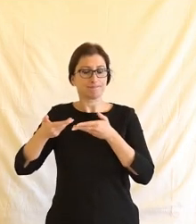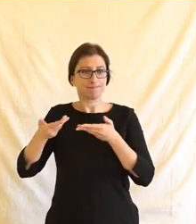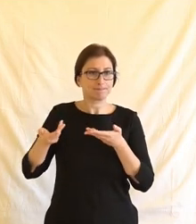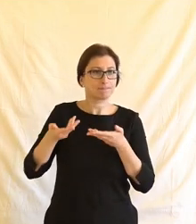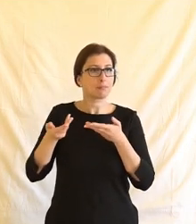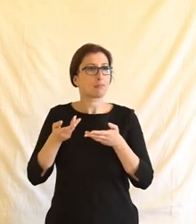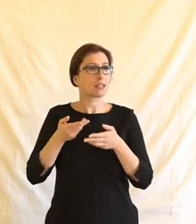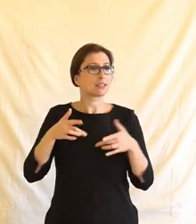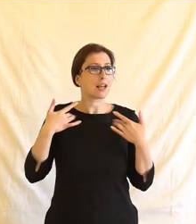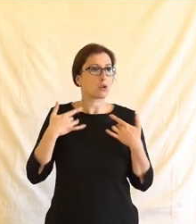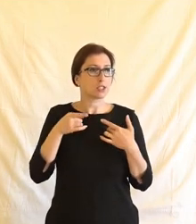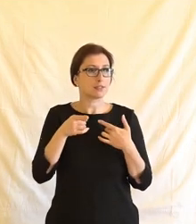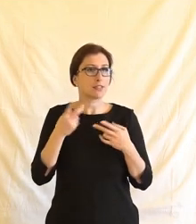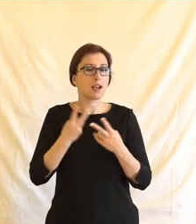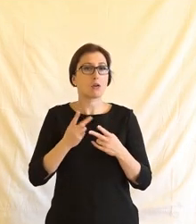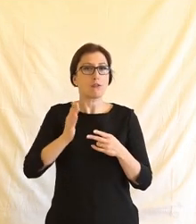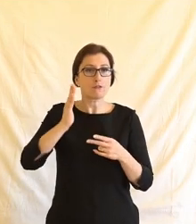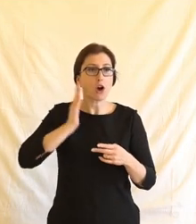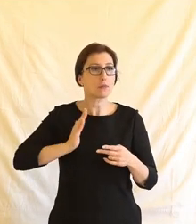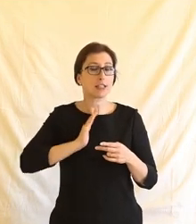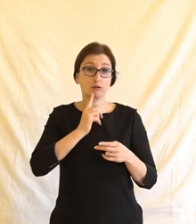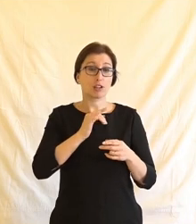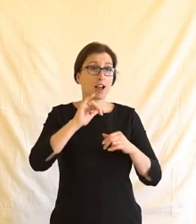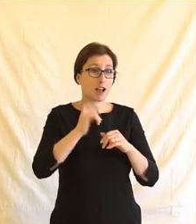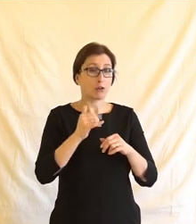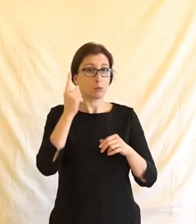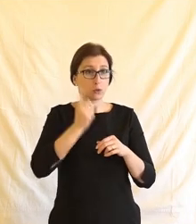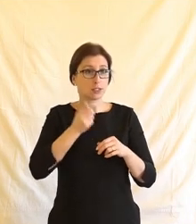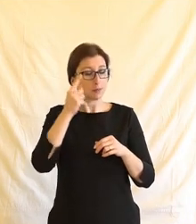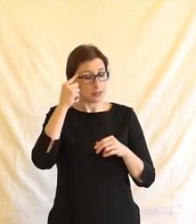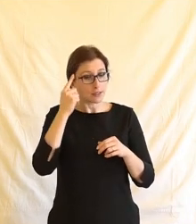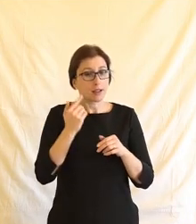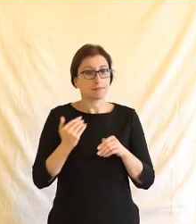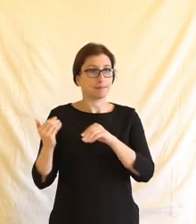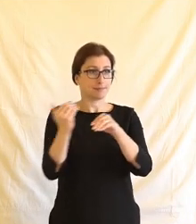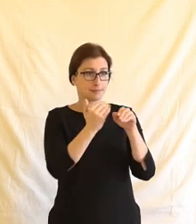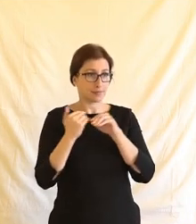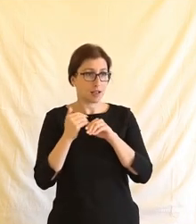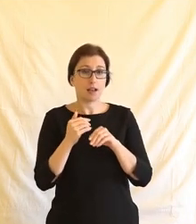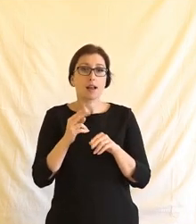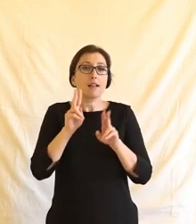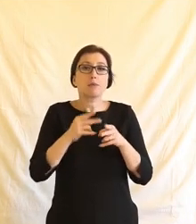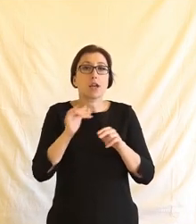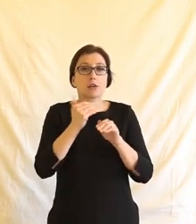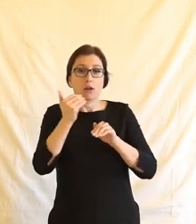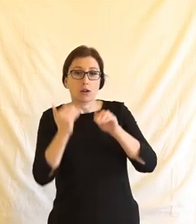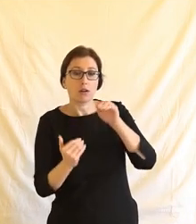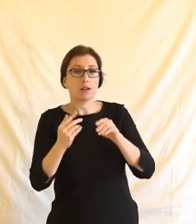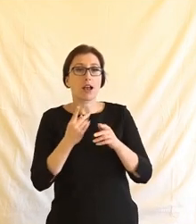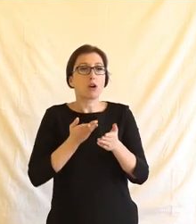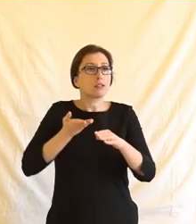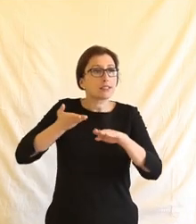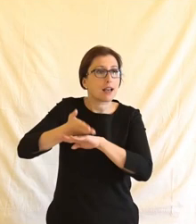ten formalistický přístup, který zase na jedné straně chrání to lidské právo, které říká prostě ne, nemůže nikdo chtít